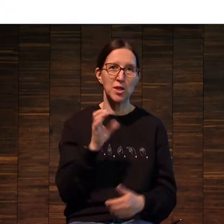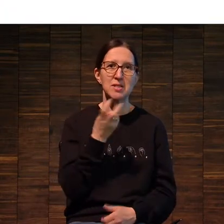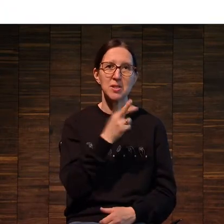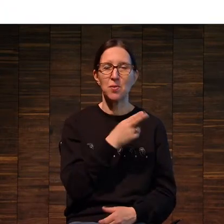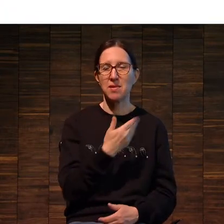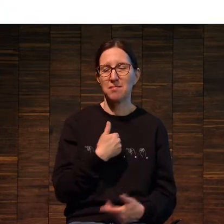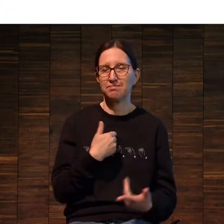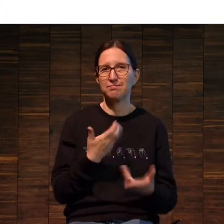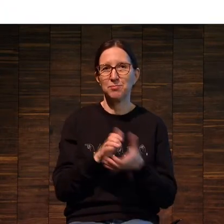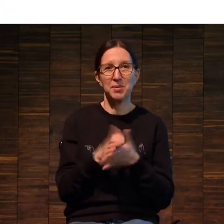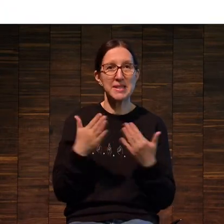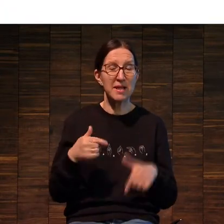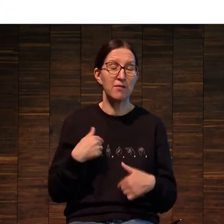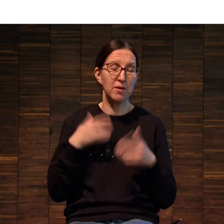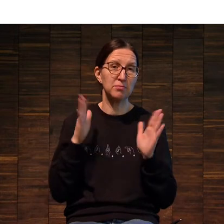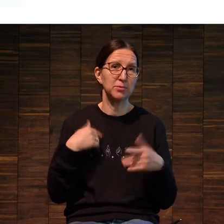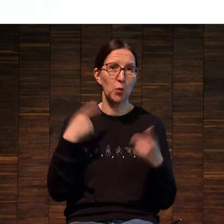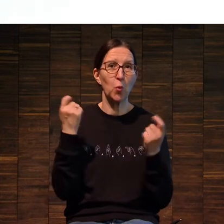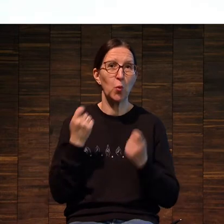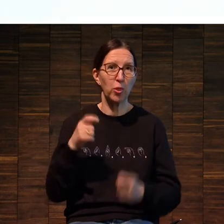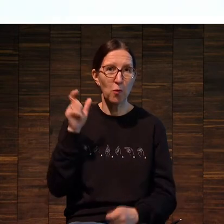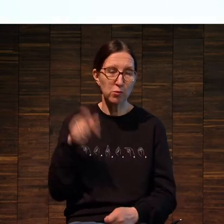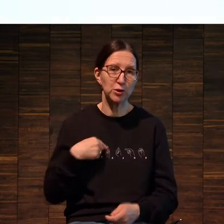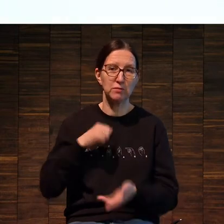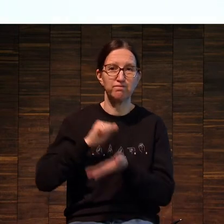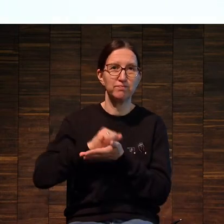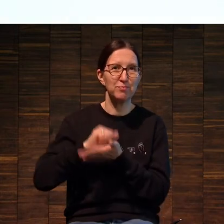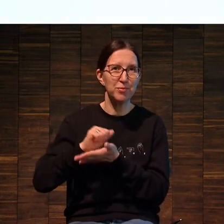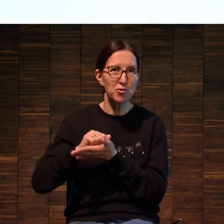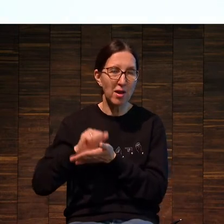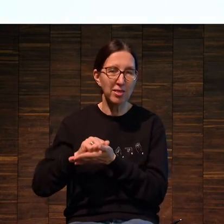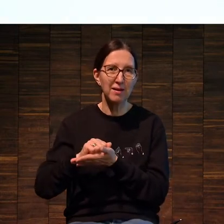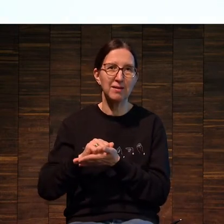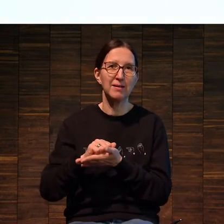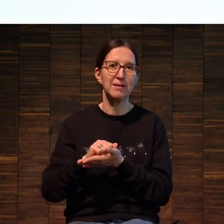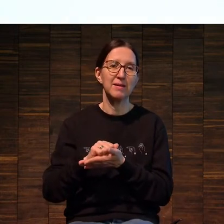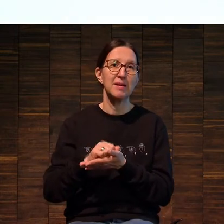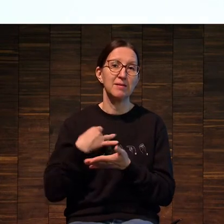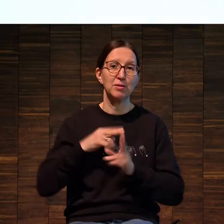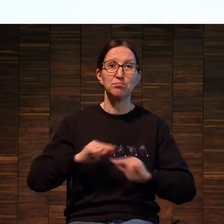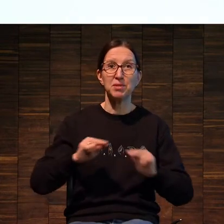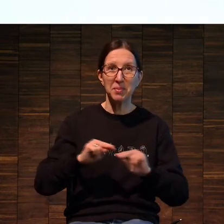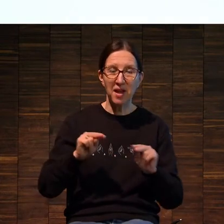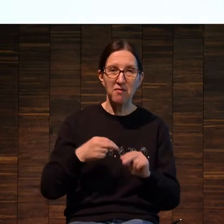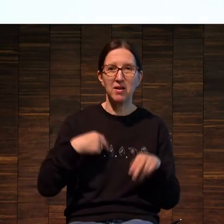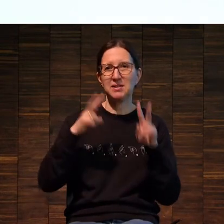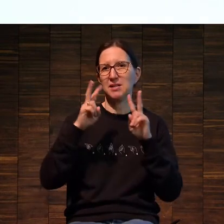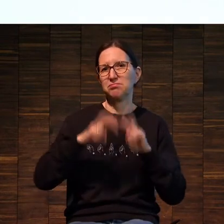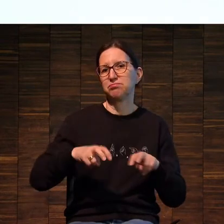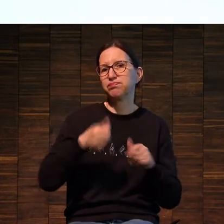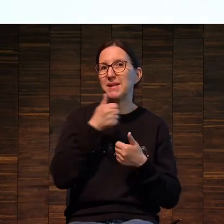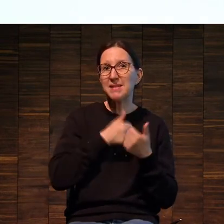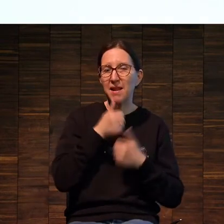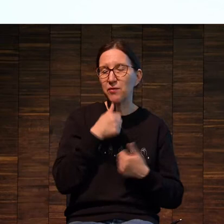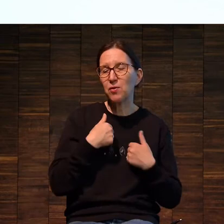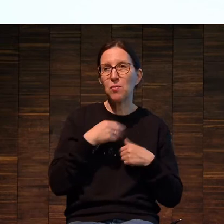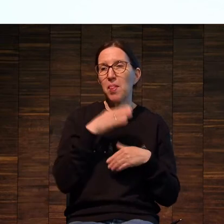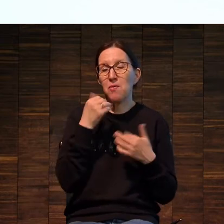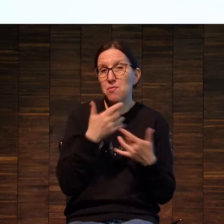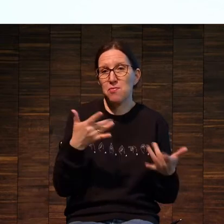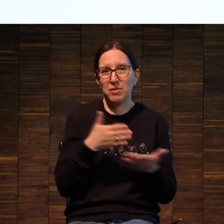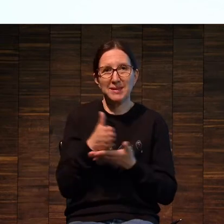представила меня, я художник, печатник, преподаватель, исследователь. У меня много